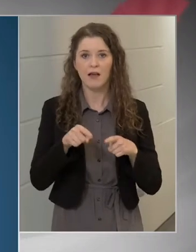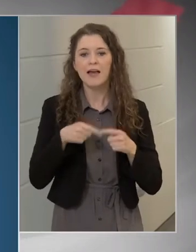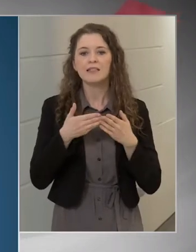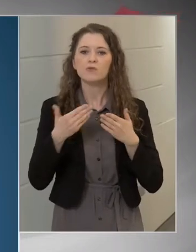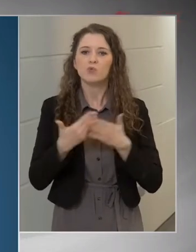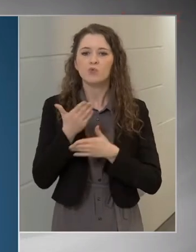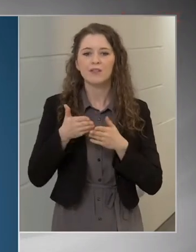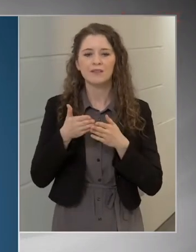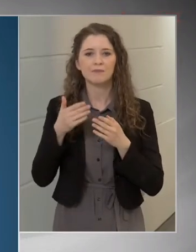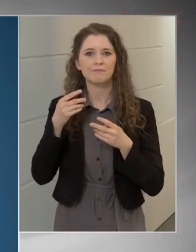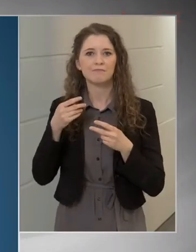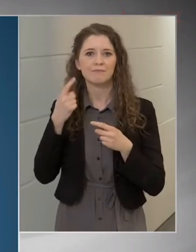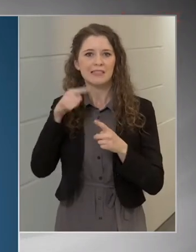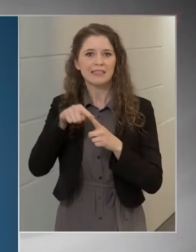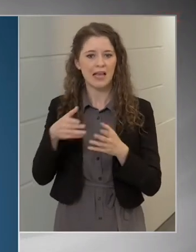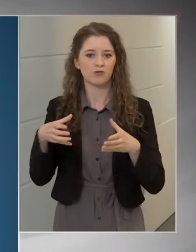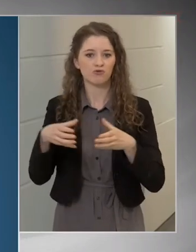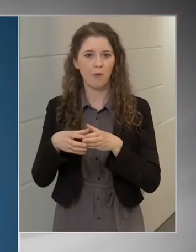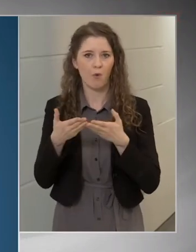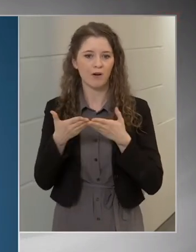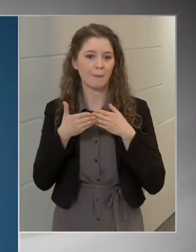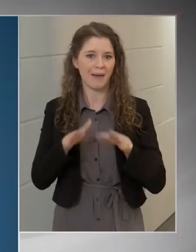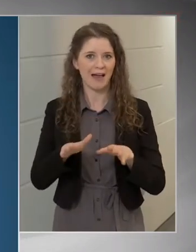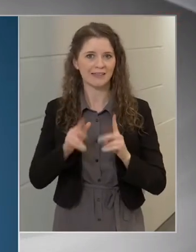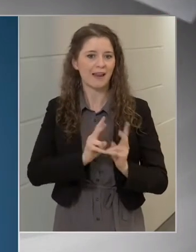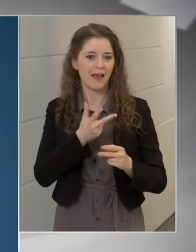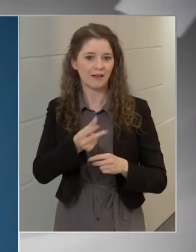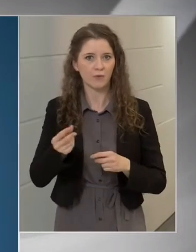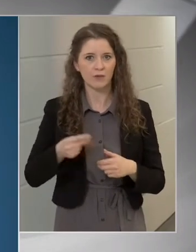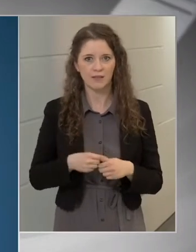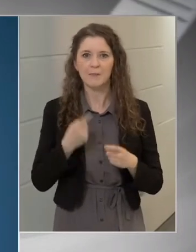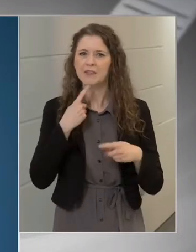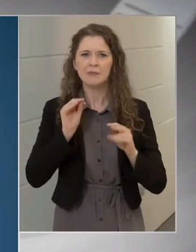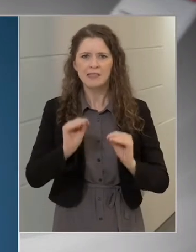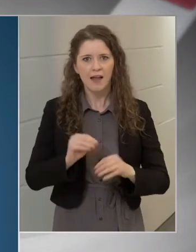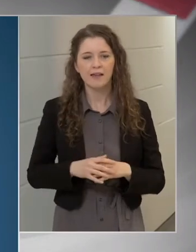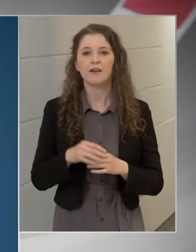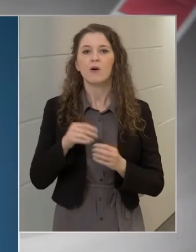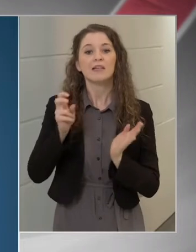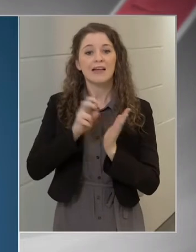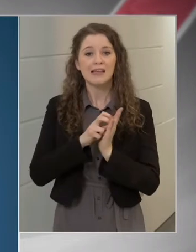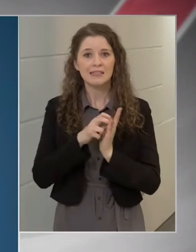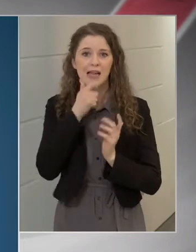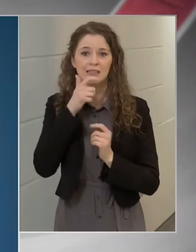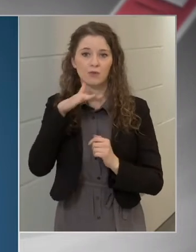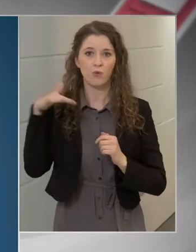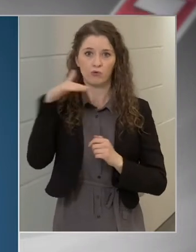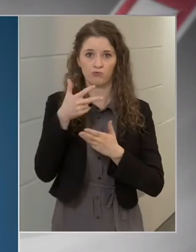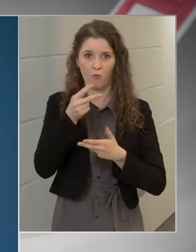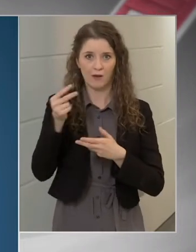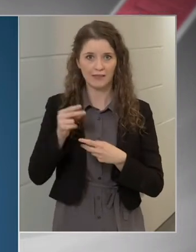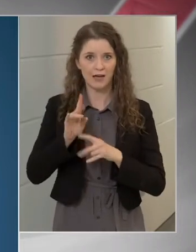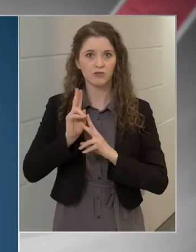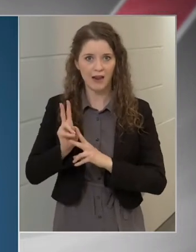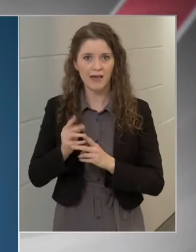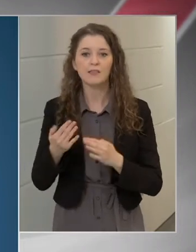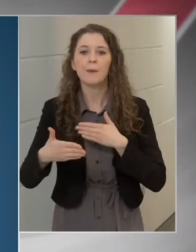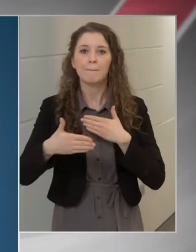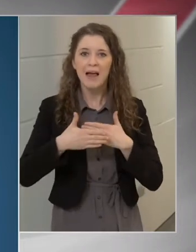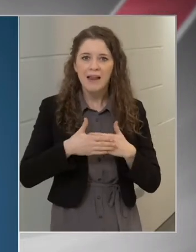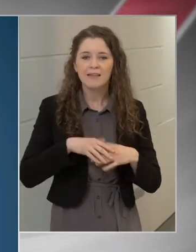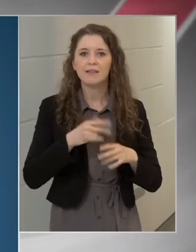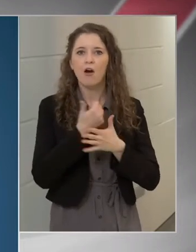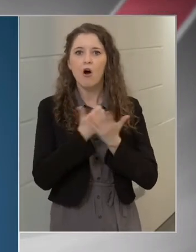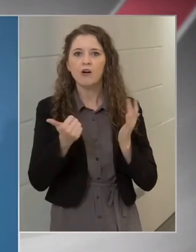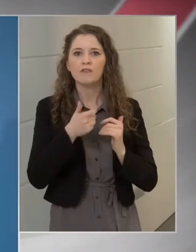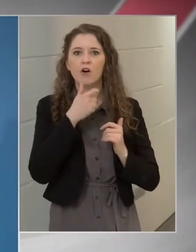Ez azt jelenti, hogy amellett, hogy folytatjuk a regisztrált legidősebbek oltását, mellettük a 60 év alatti